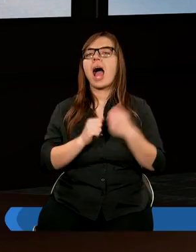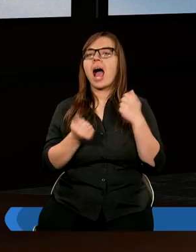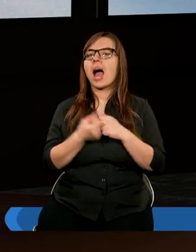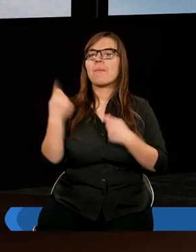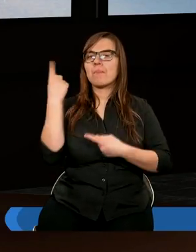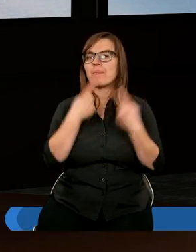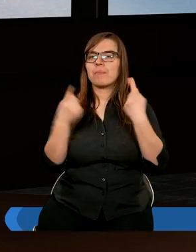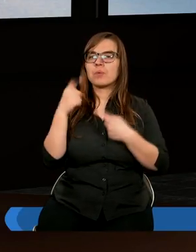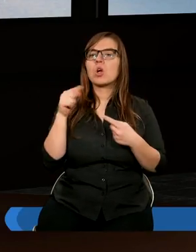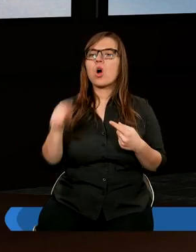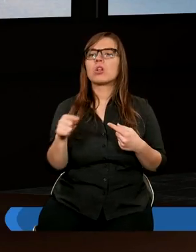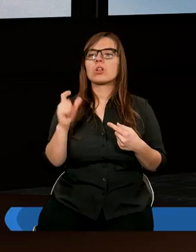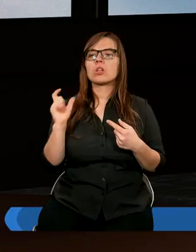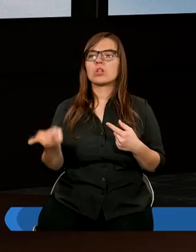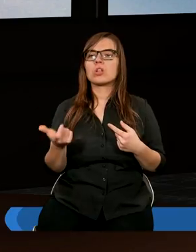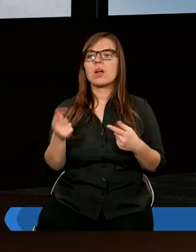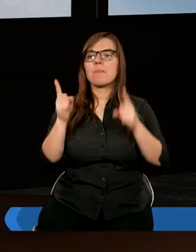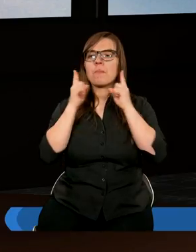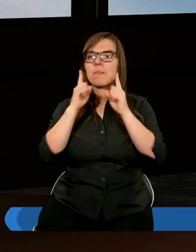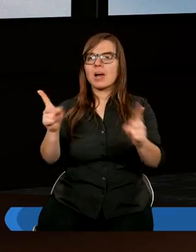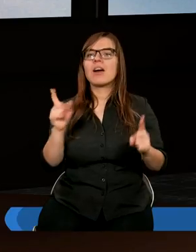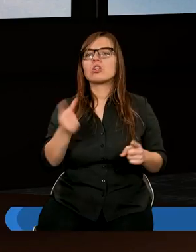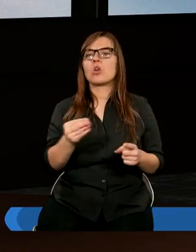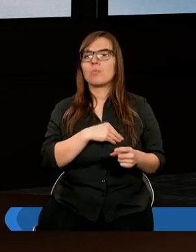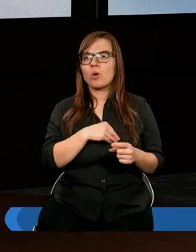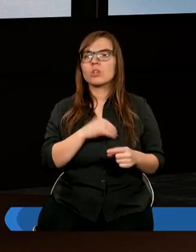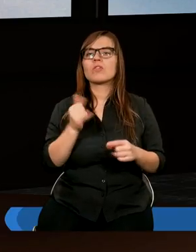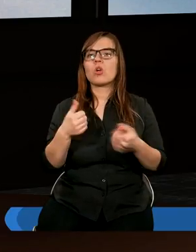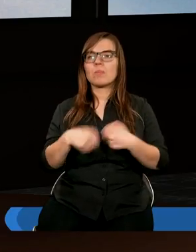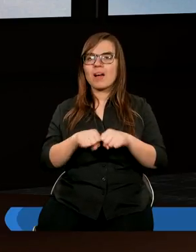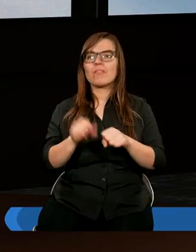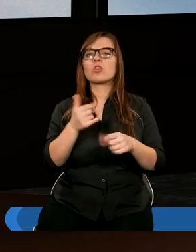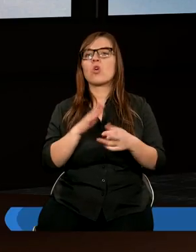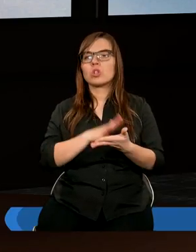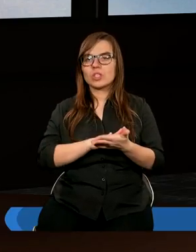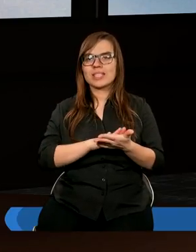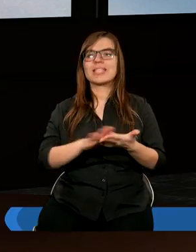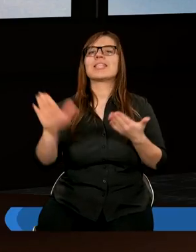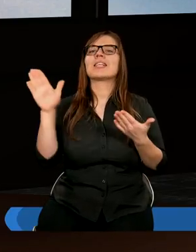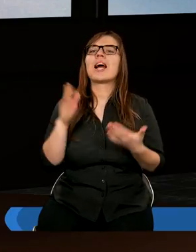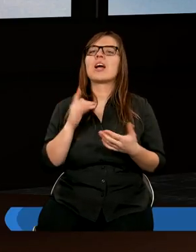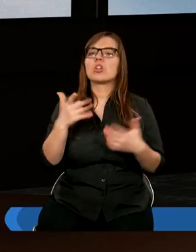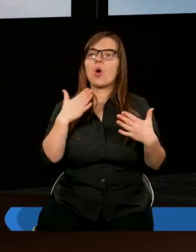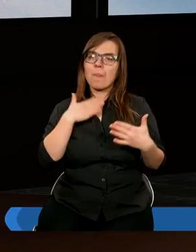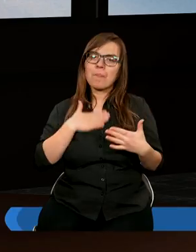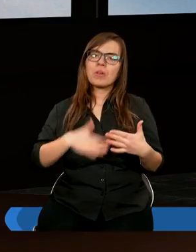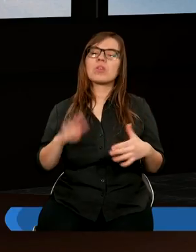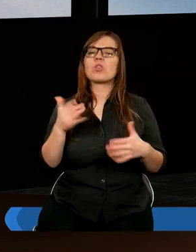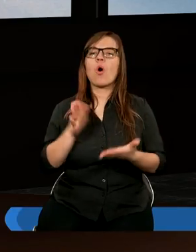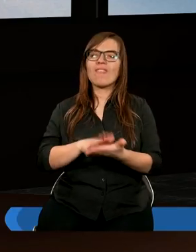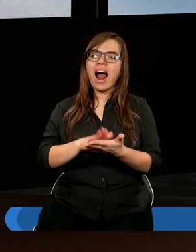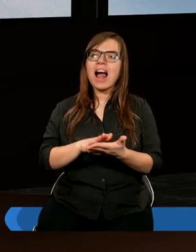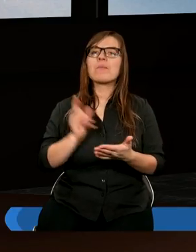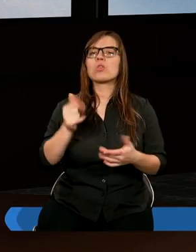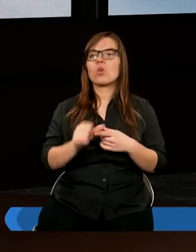myślcie o tym, co prawdziwe, co poczciwe, co sprawiedliwe, co czyste, co miłe, co